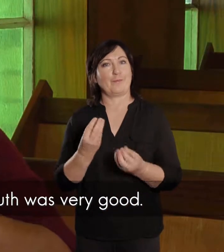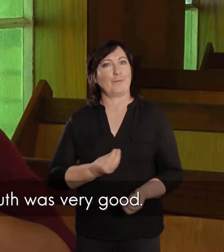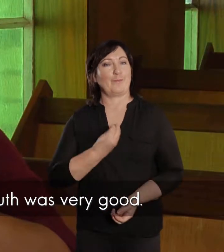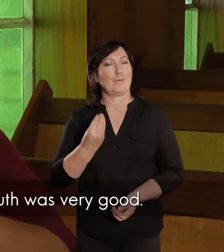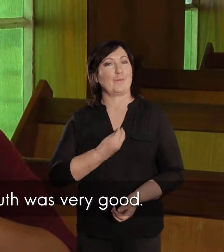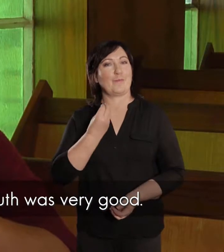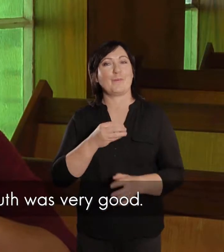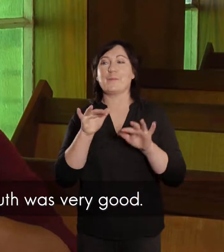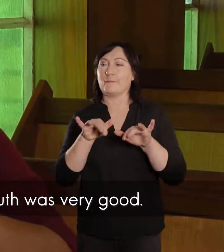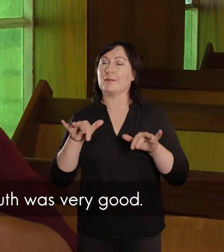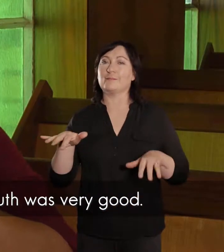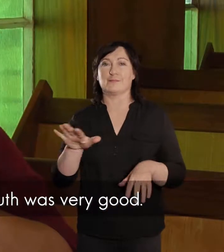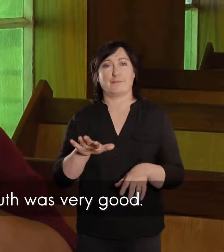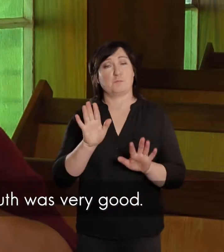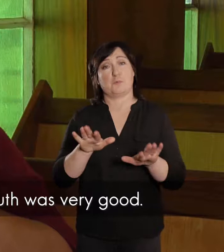jongmense was baie goed.